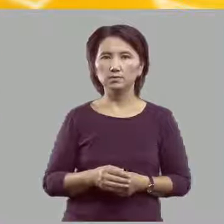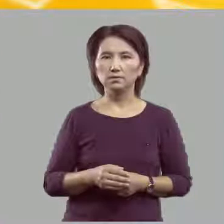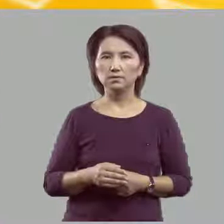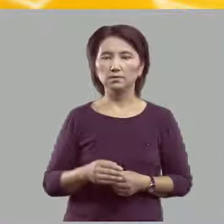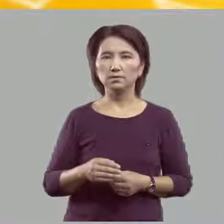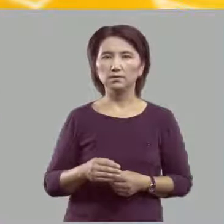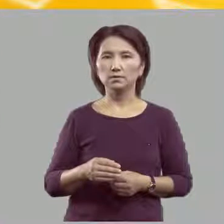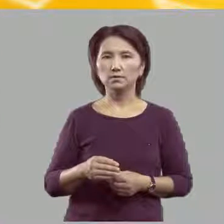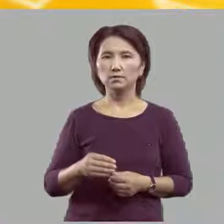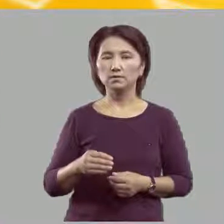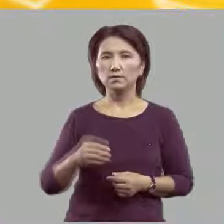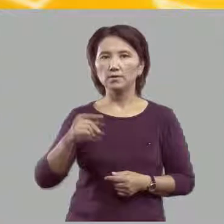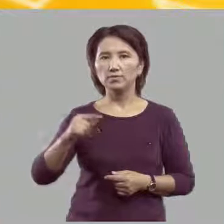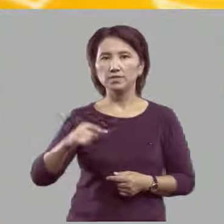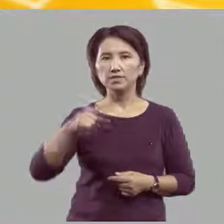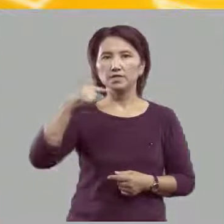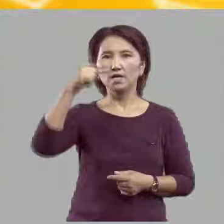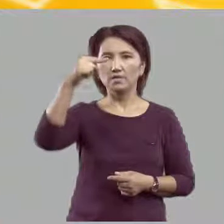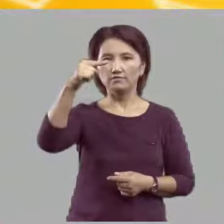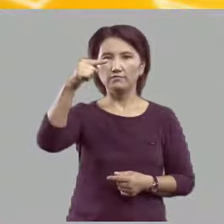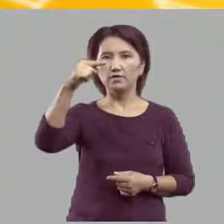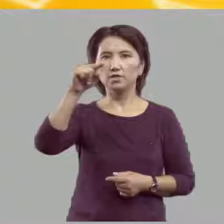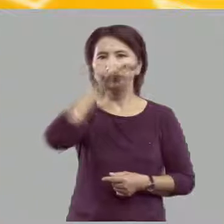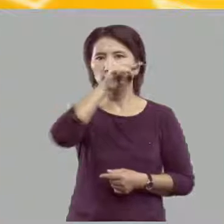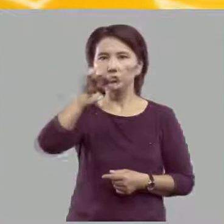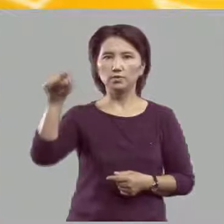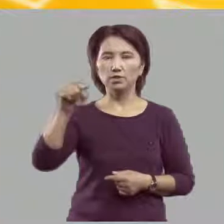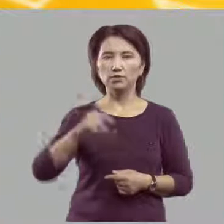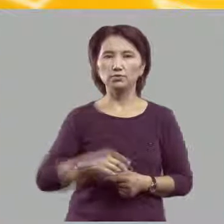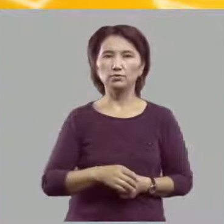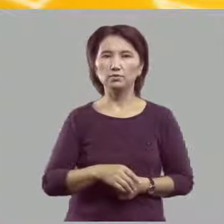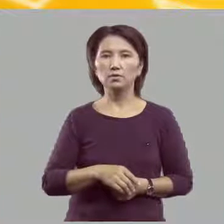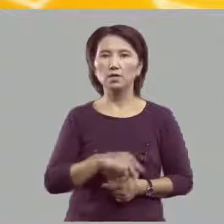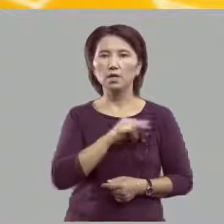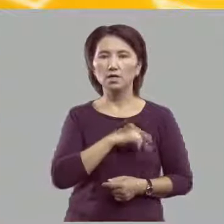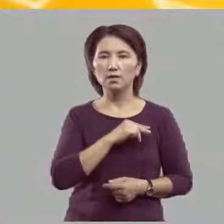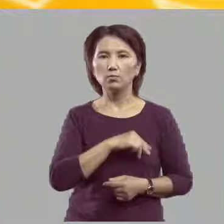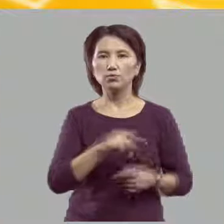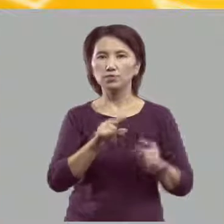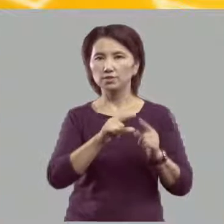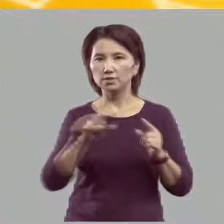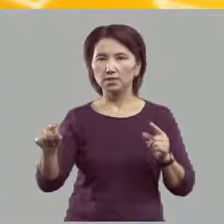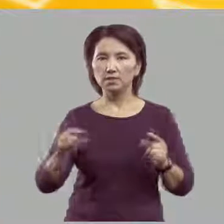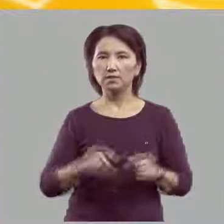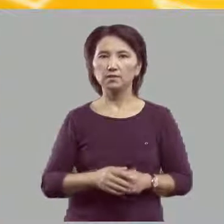верхнюю линию рабочей строки,